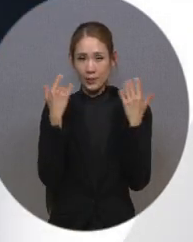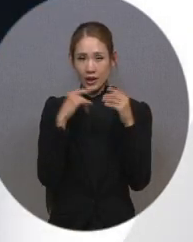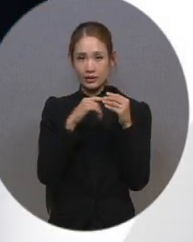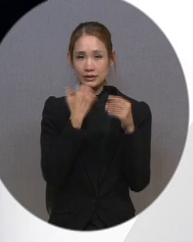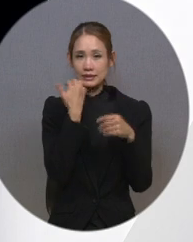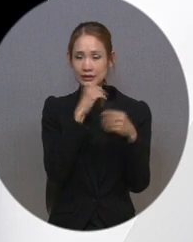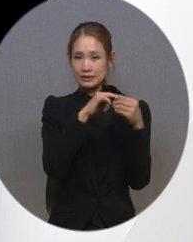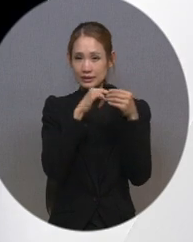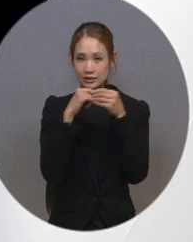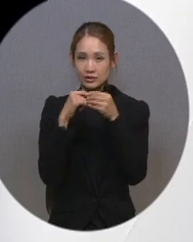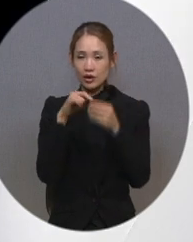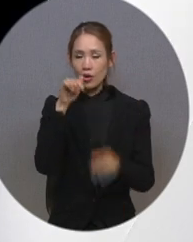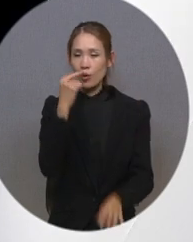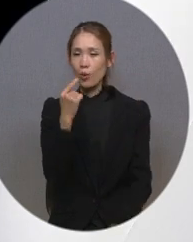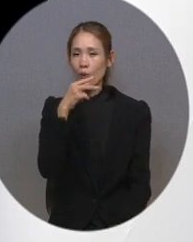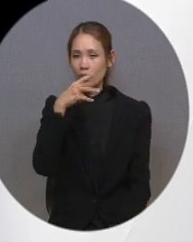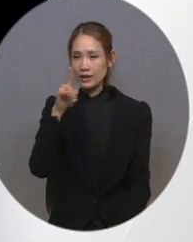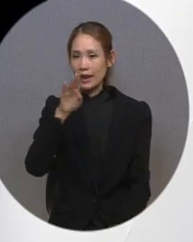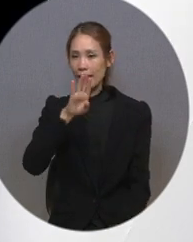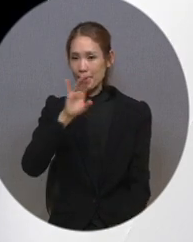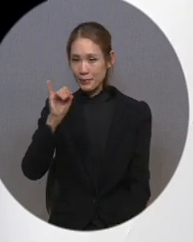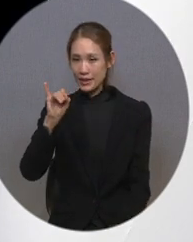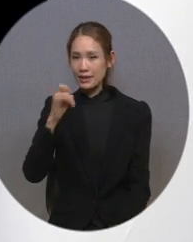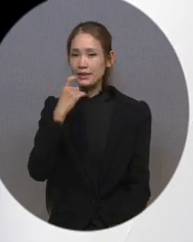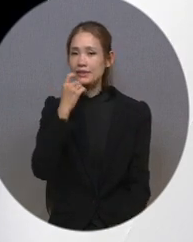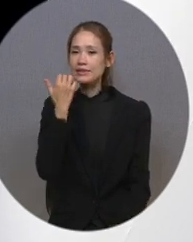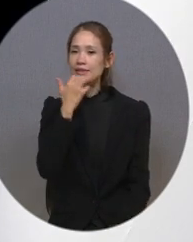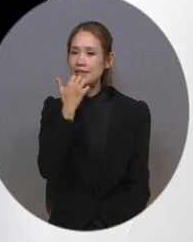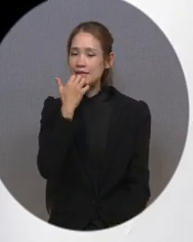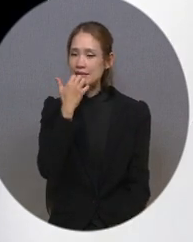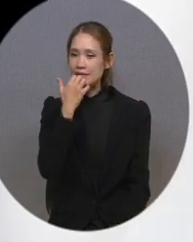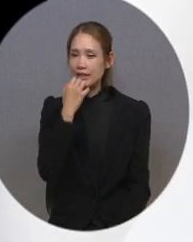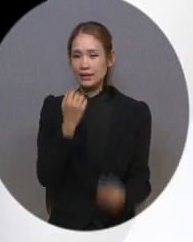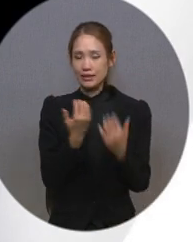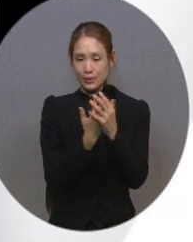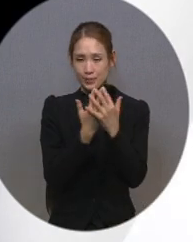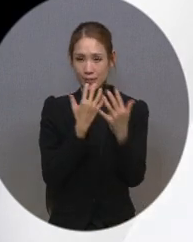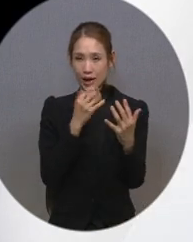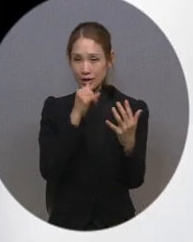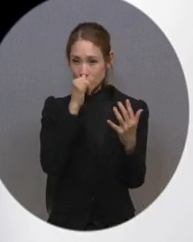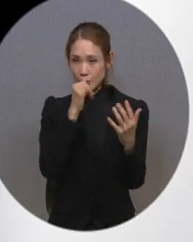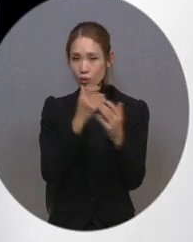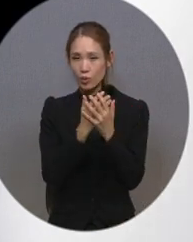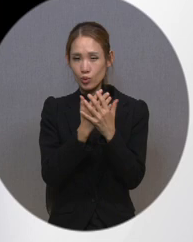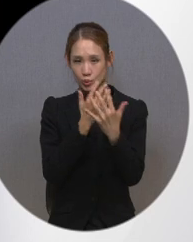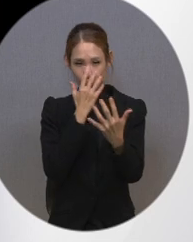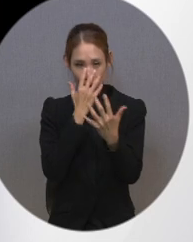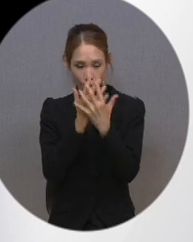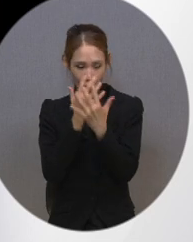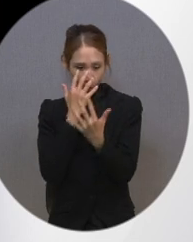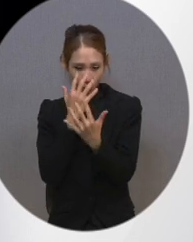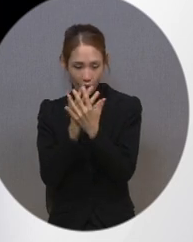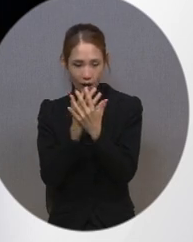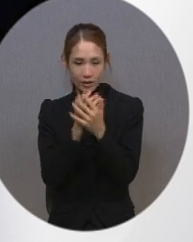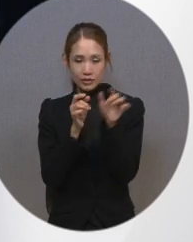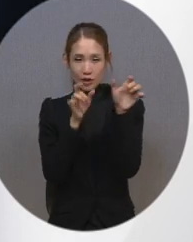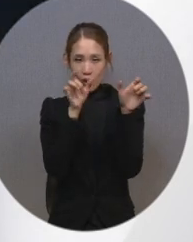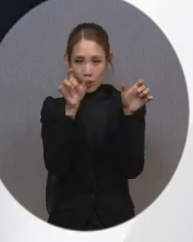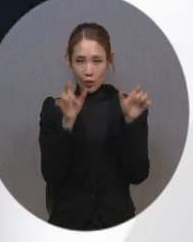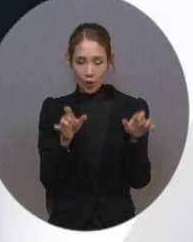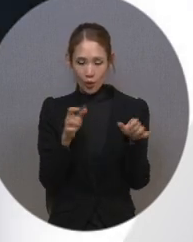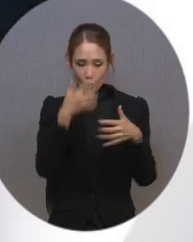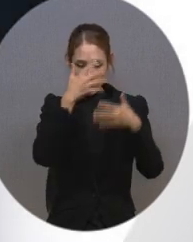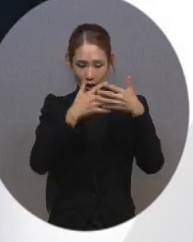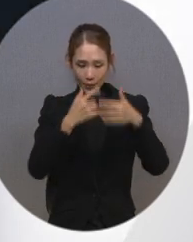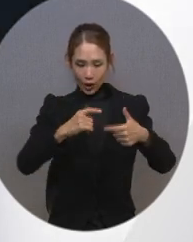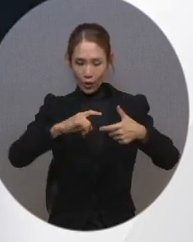색상을 고대비로 나타내고 하얀 테두리를 출력해주는 기능이며 포커스 확대는 설정 등의 화면을 확대해